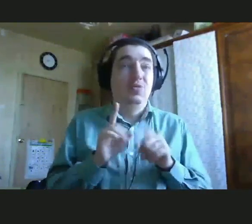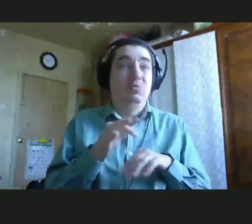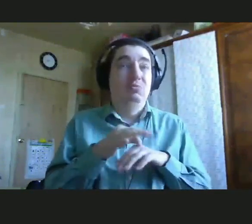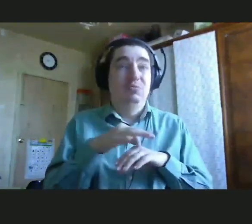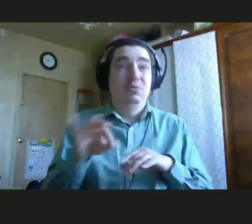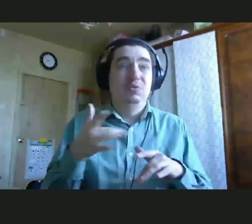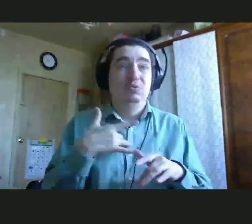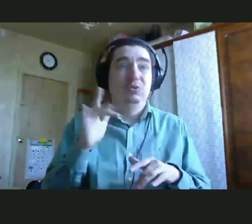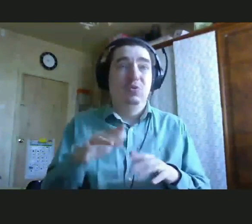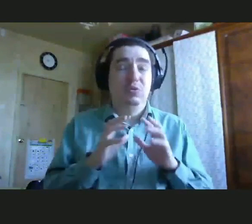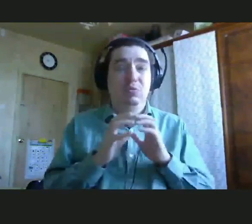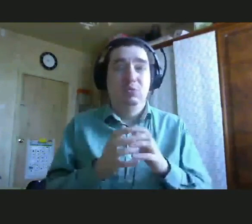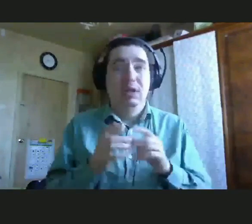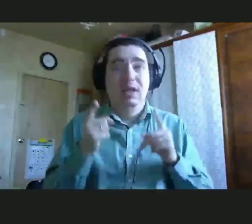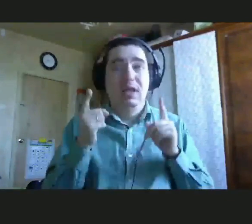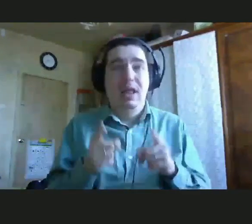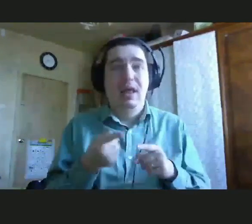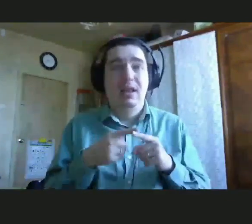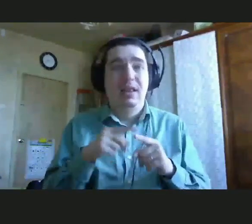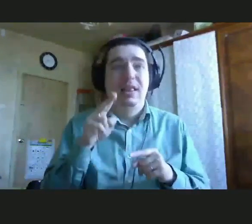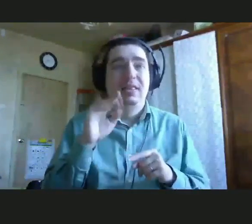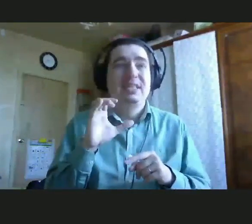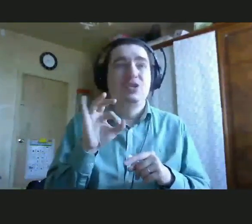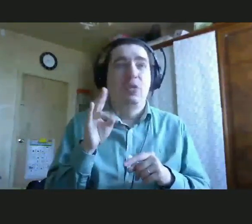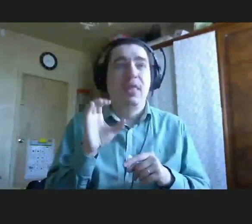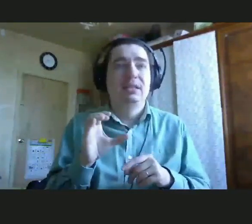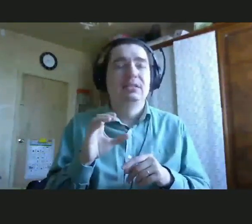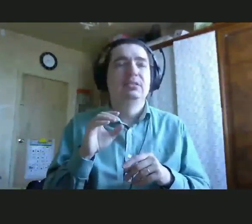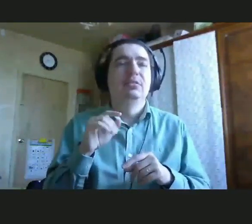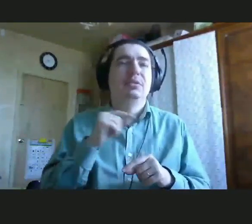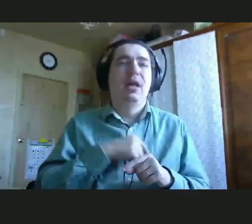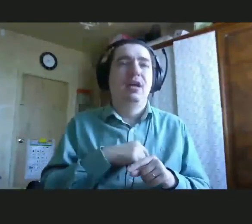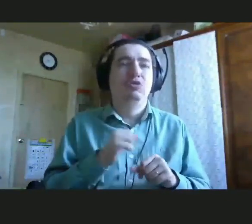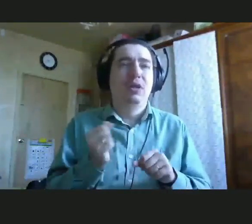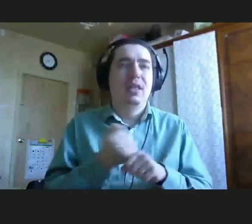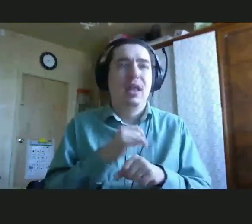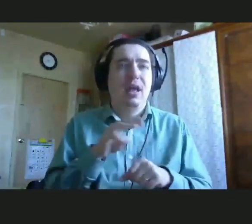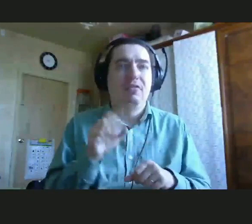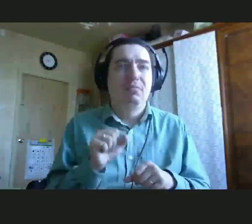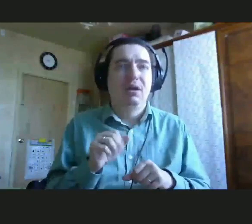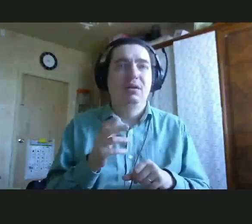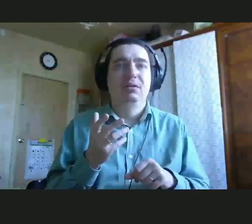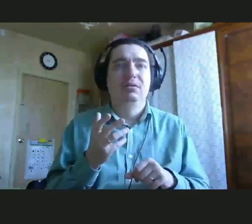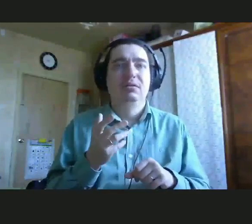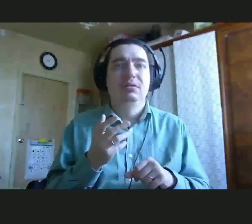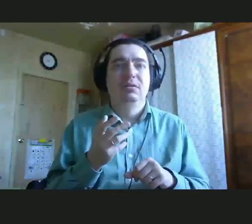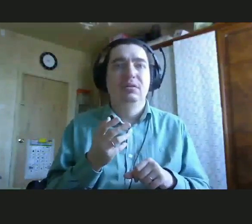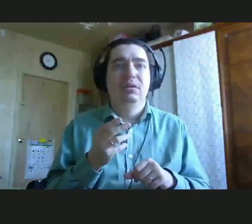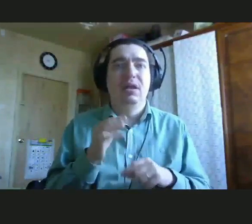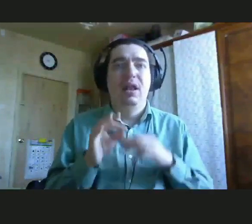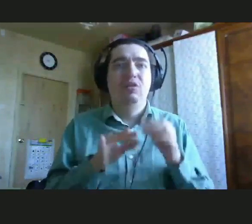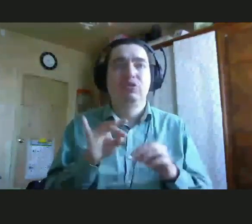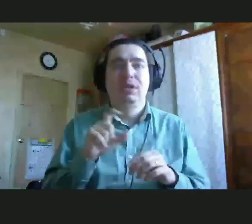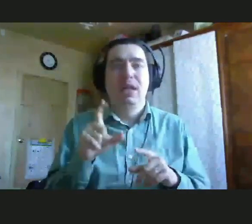у нее происходит нереальный диссонанс, психологические травмы, и она закрывается. И сейчас она лишний раз